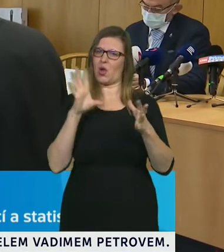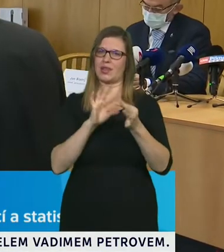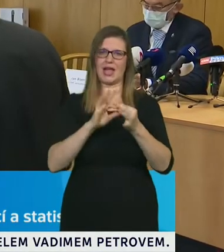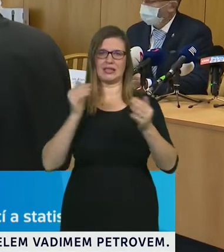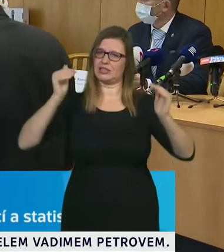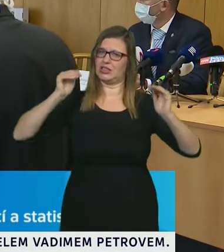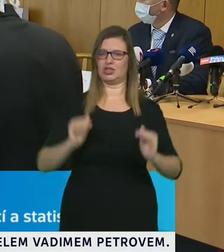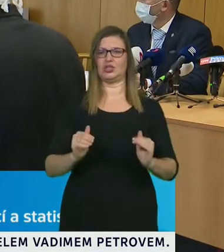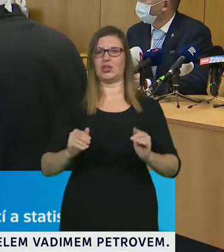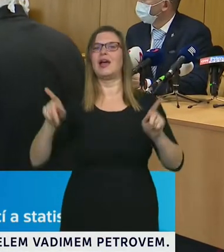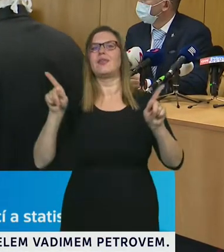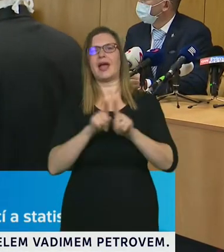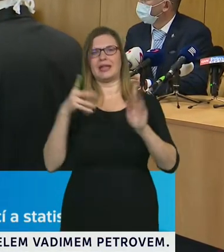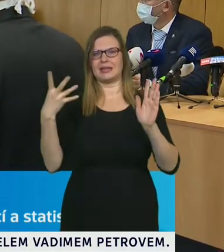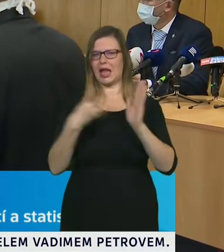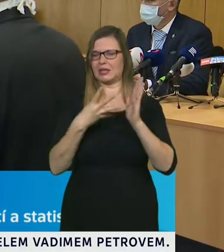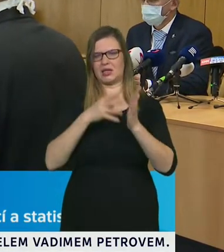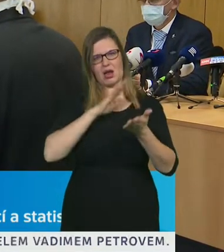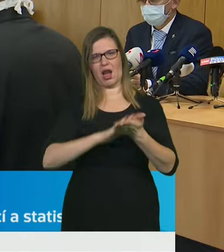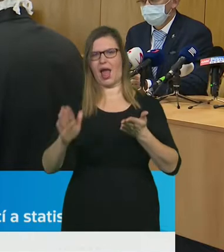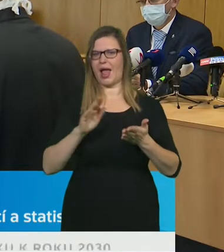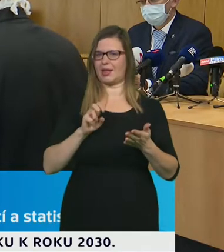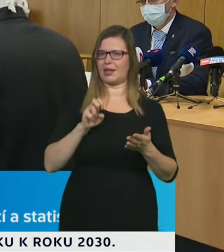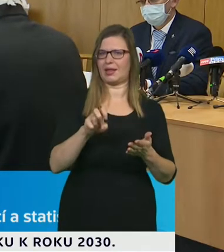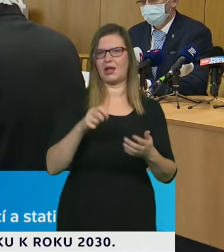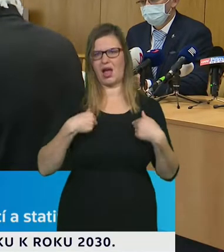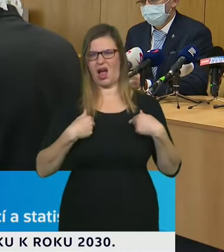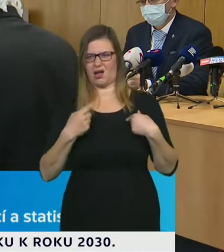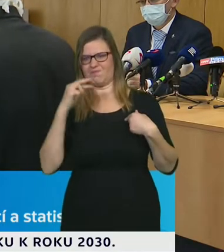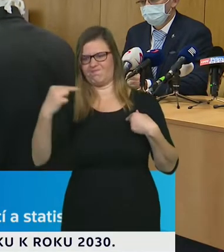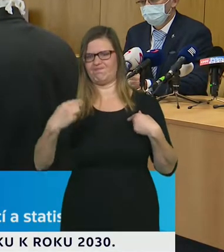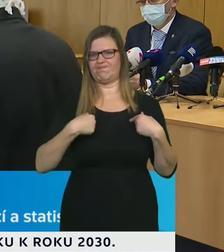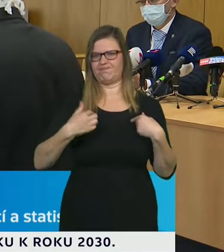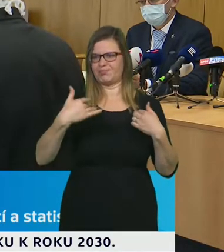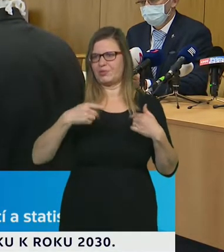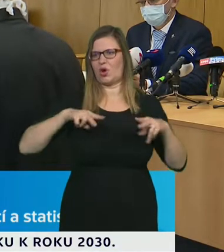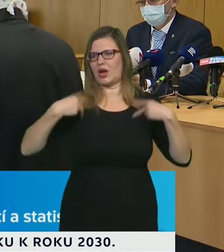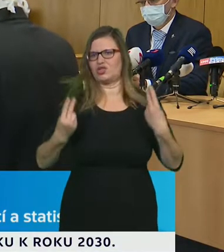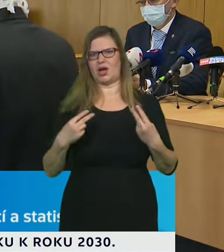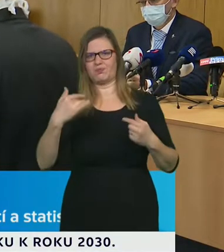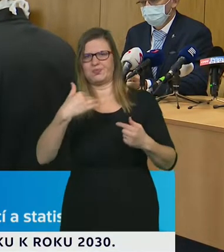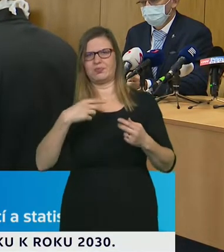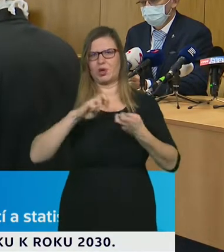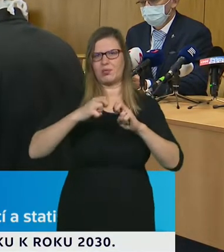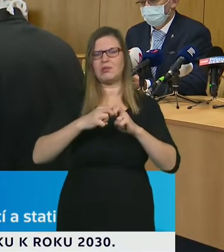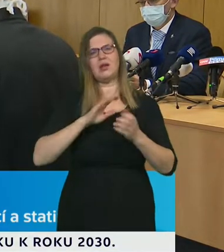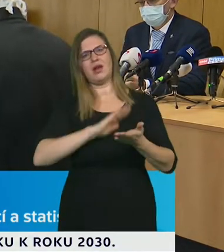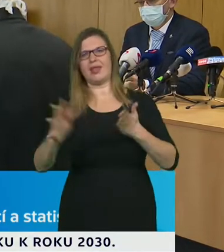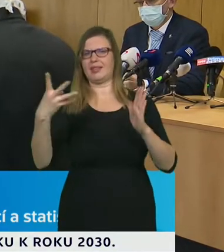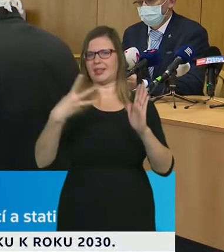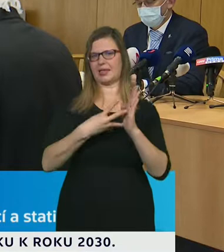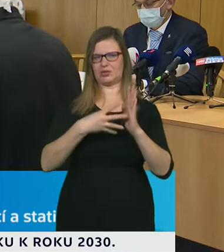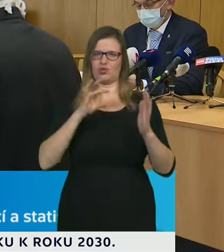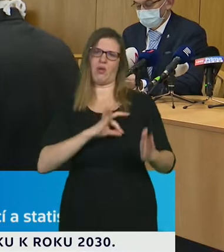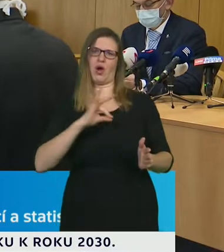testovat a budou dobrovolně vstupovat do toho testování. To antigenní testování bude velmi